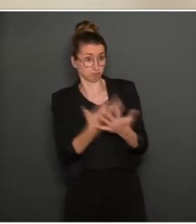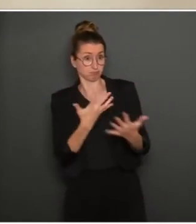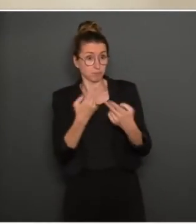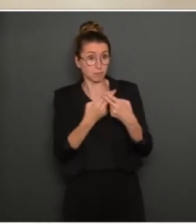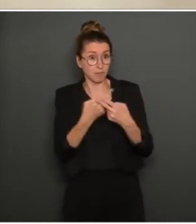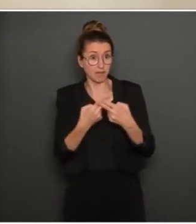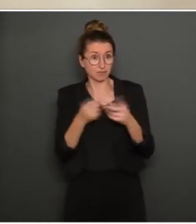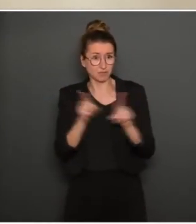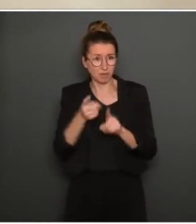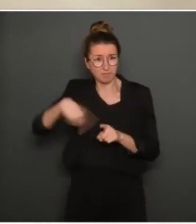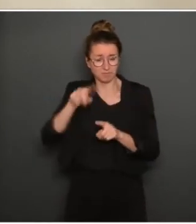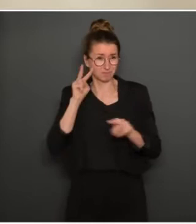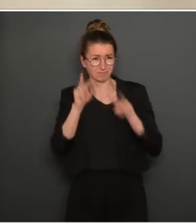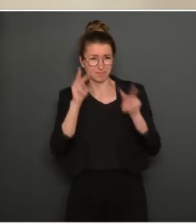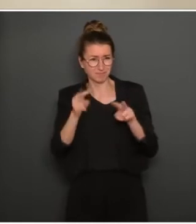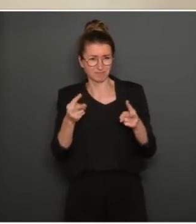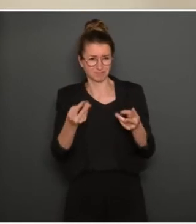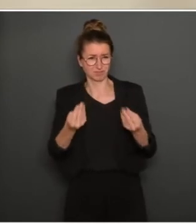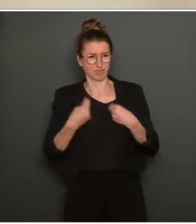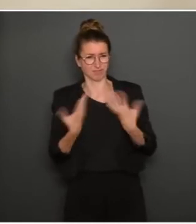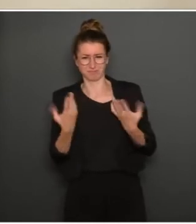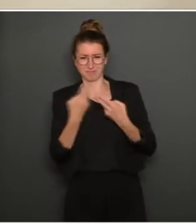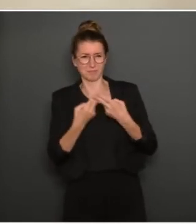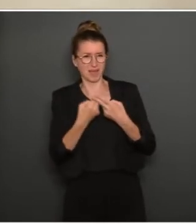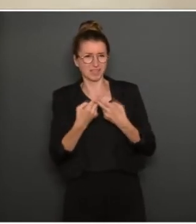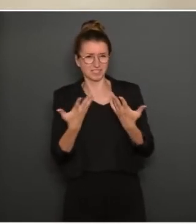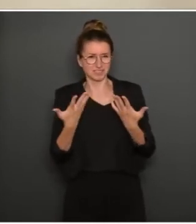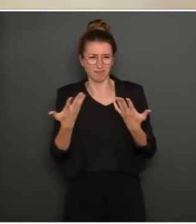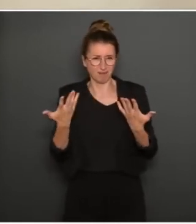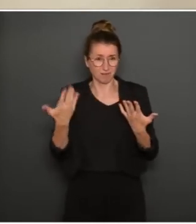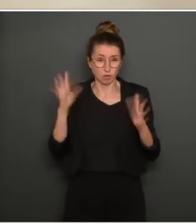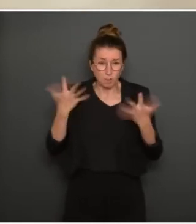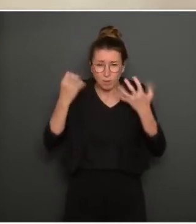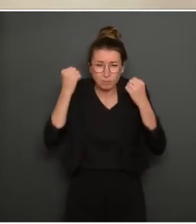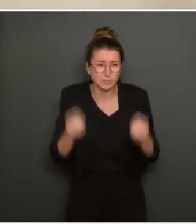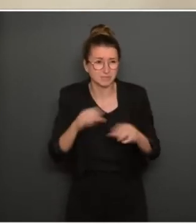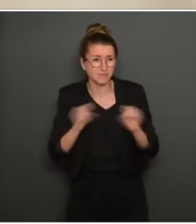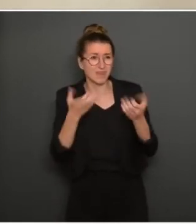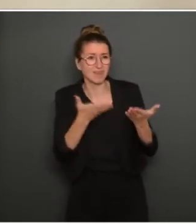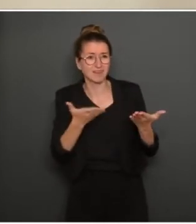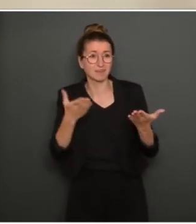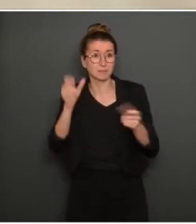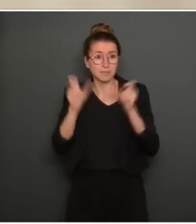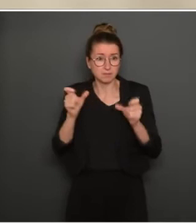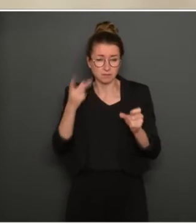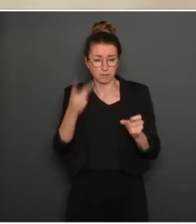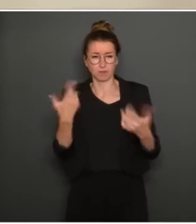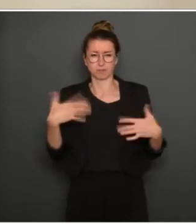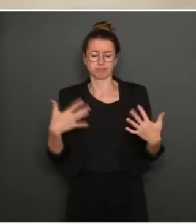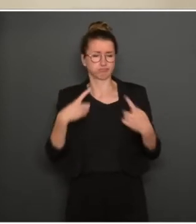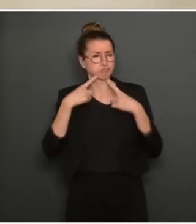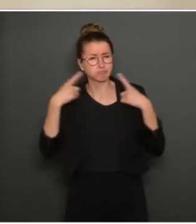ces rassemblements engendre l'incompréhension, le découragement au sein de la population, mais aussi parfois de la colère.